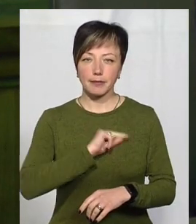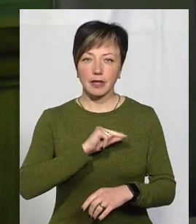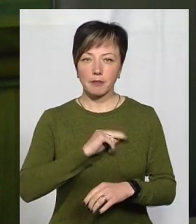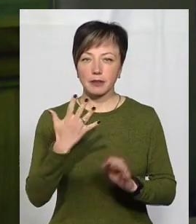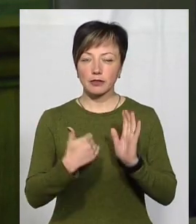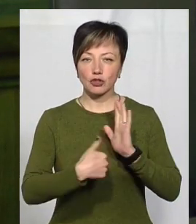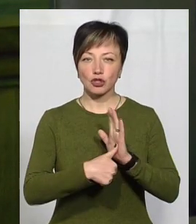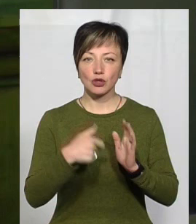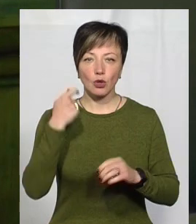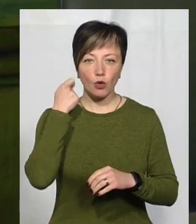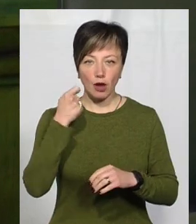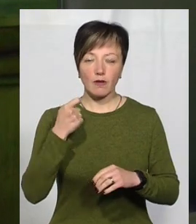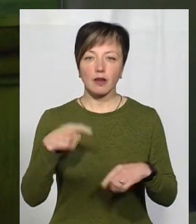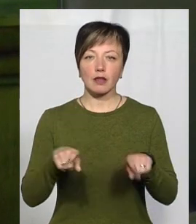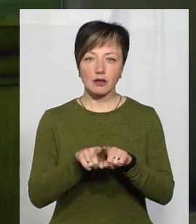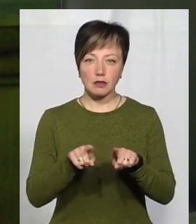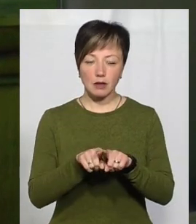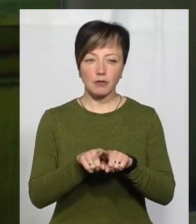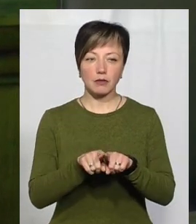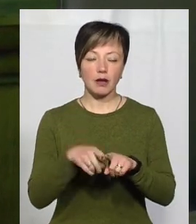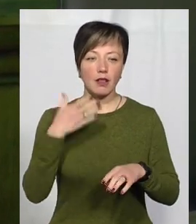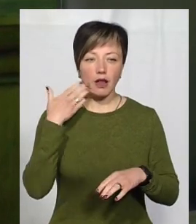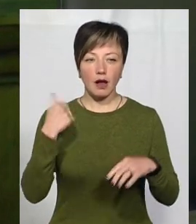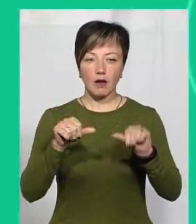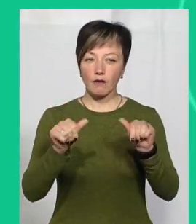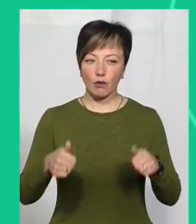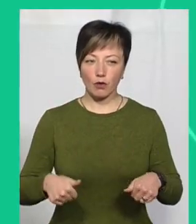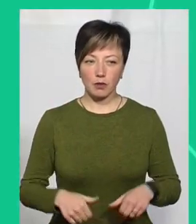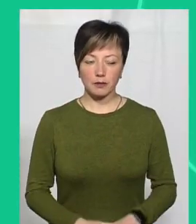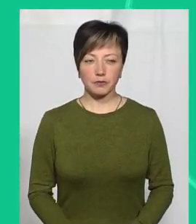само амбулаторна, легка форма.